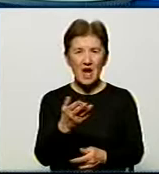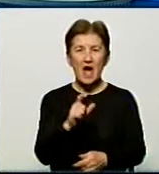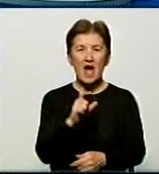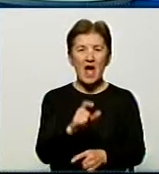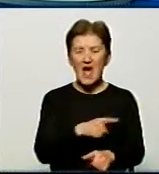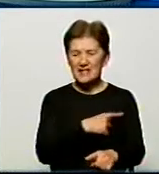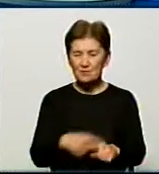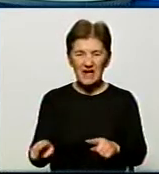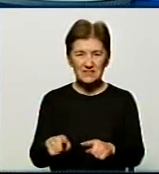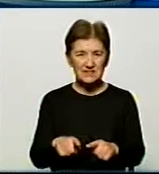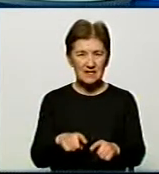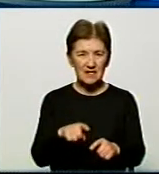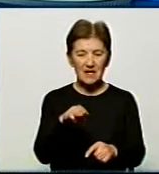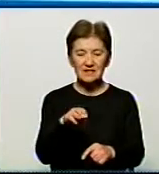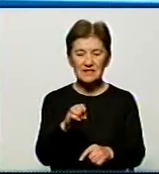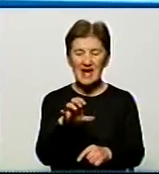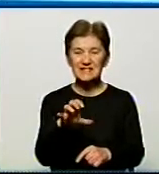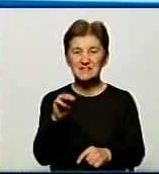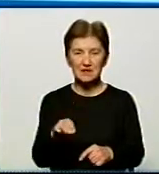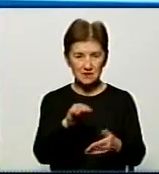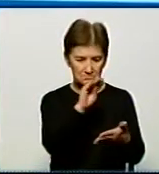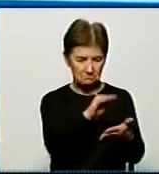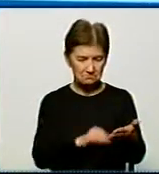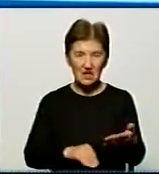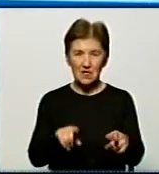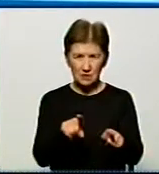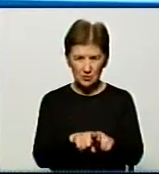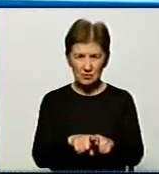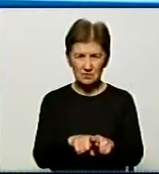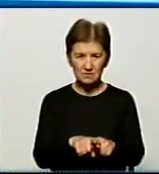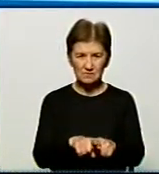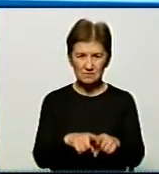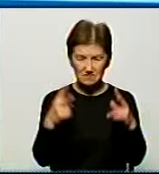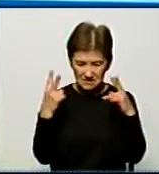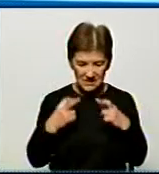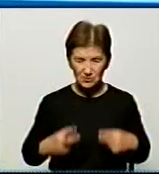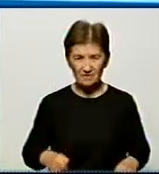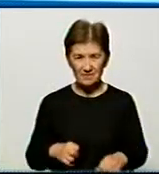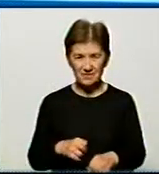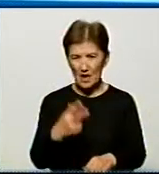сучасний механізм діагностування грипу.